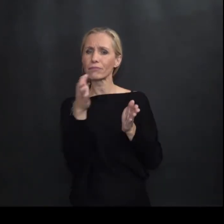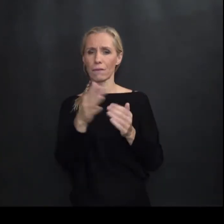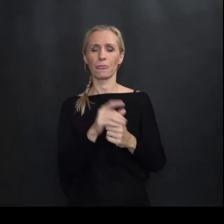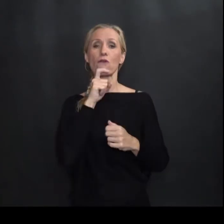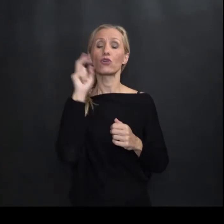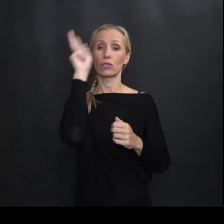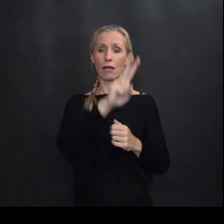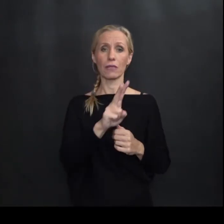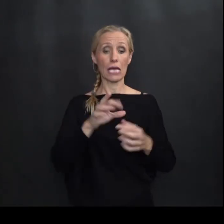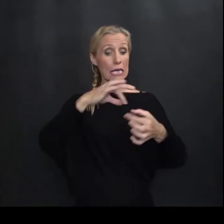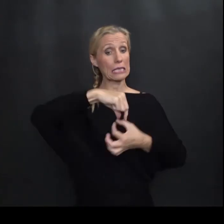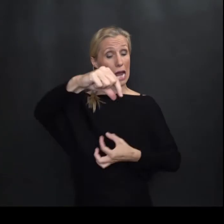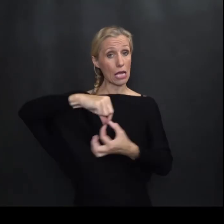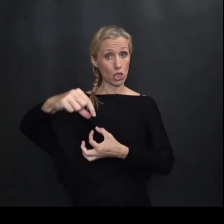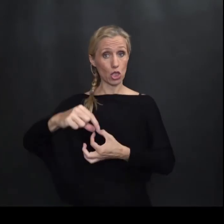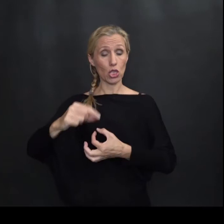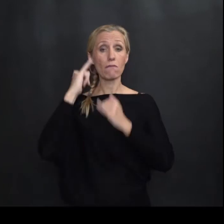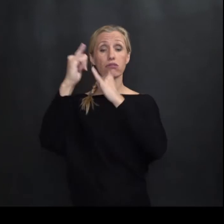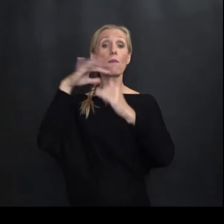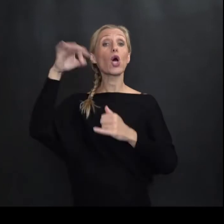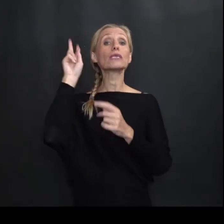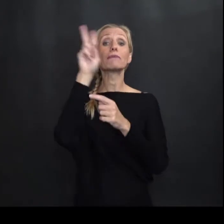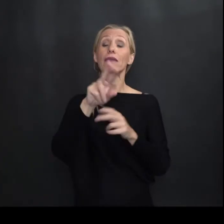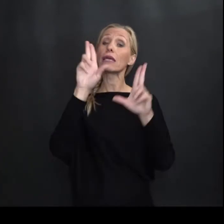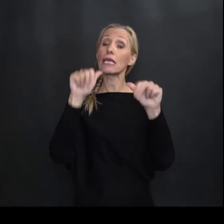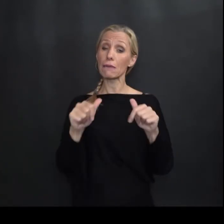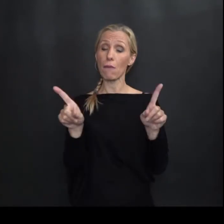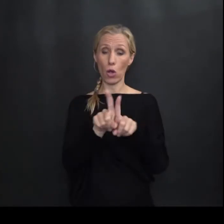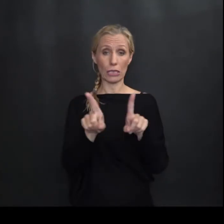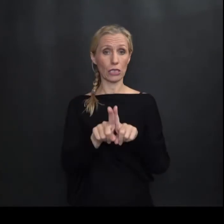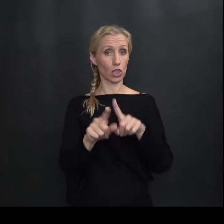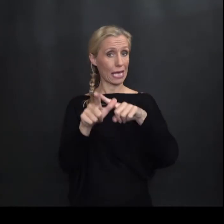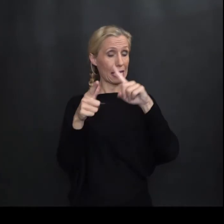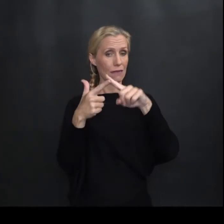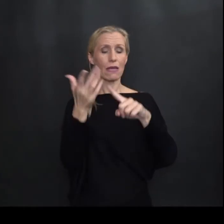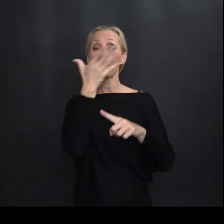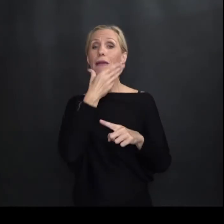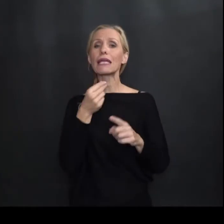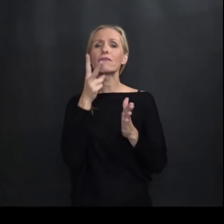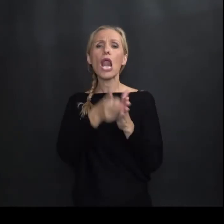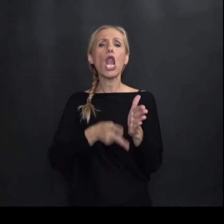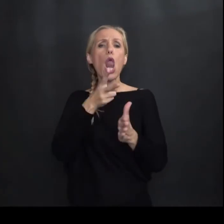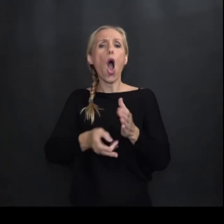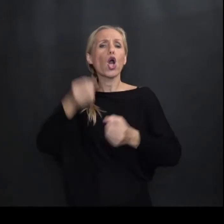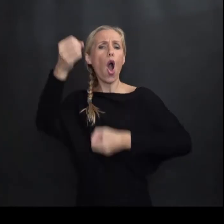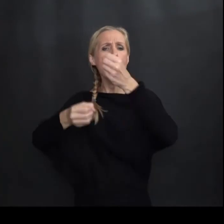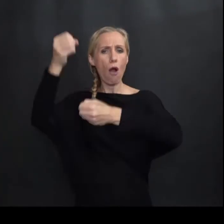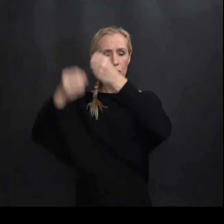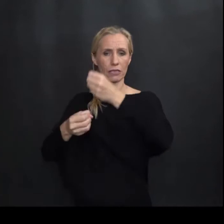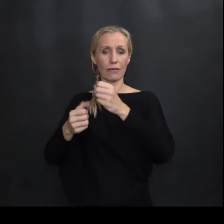Što se tiče Tračničnog promjeta Osim tramvaja Znači imamo I dvije prekrasne Lokomotive